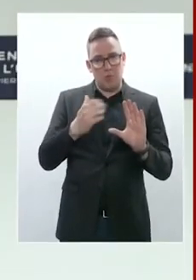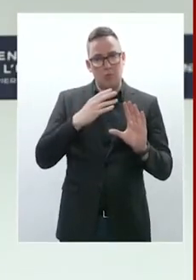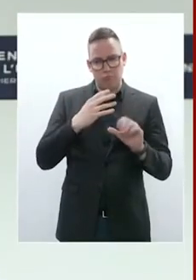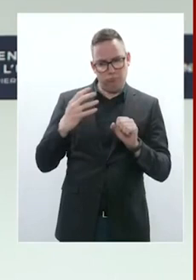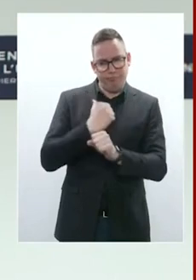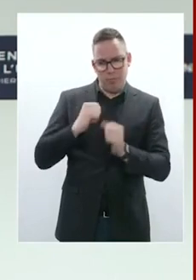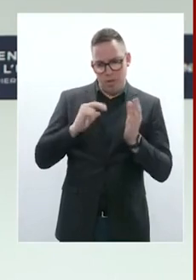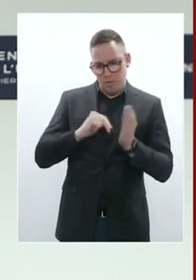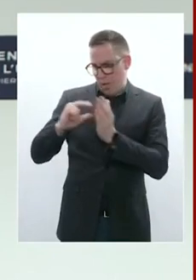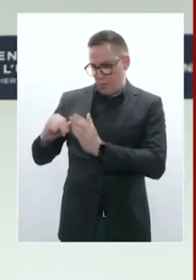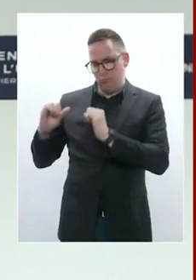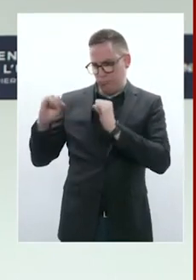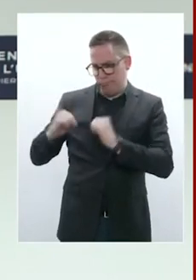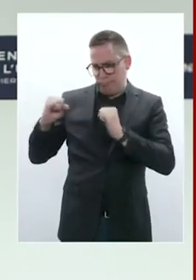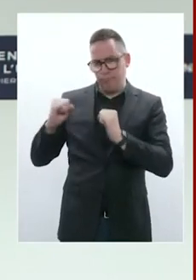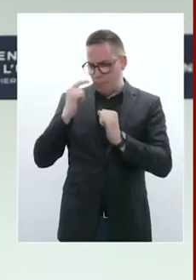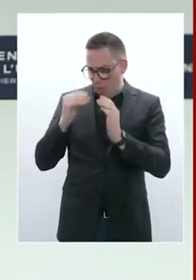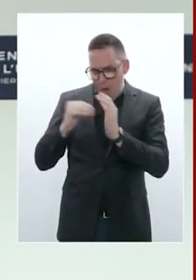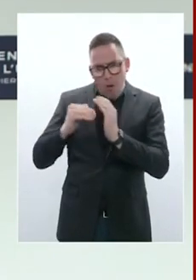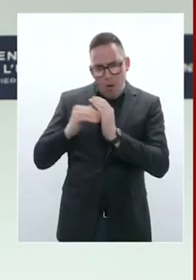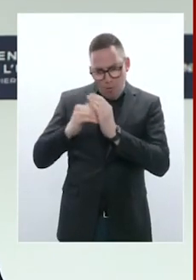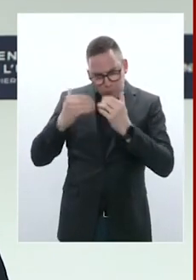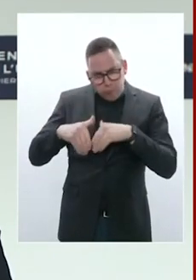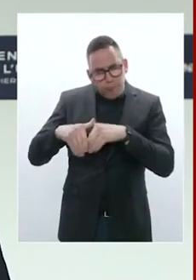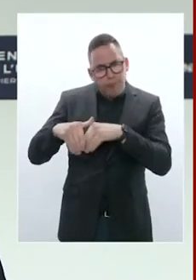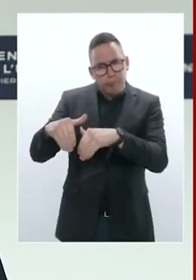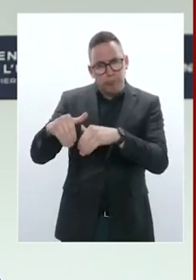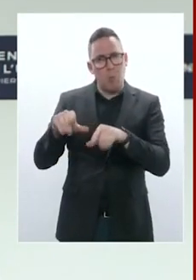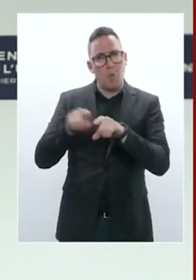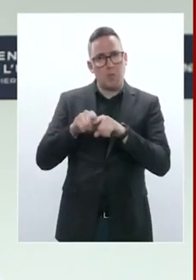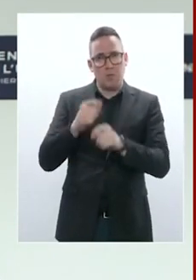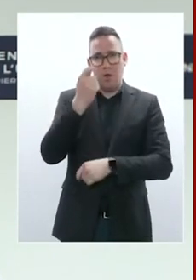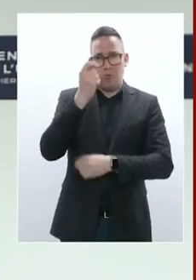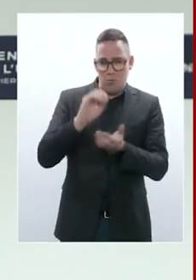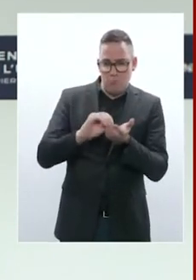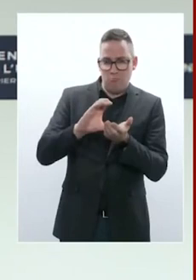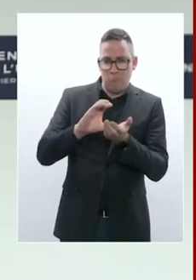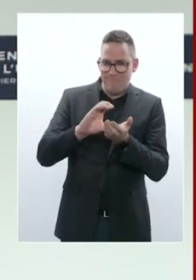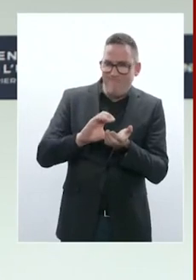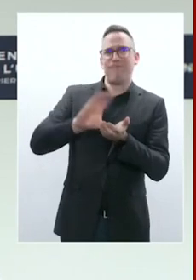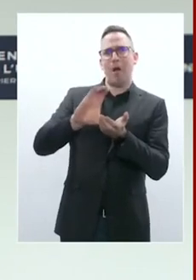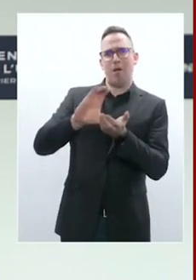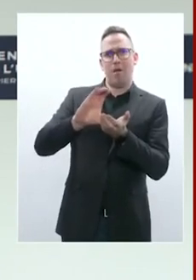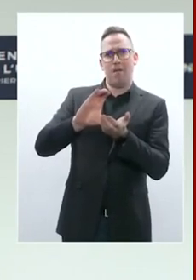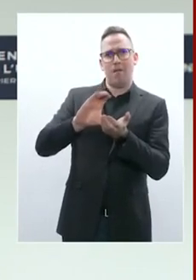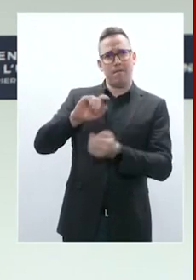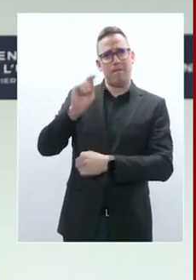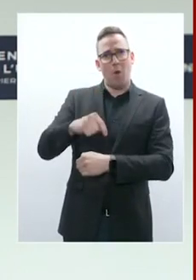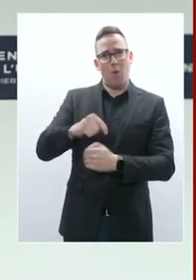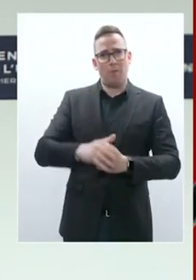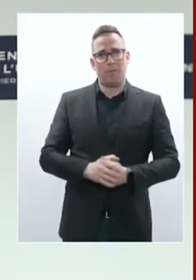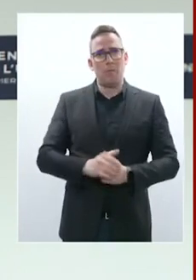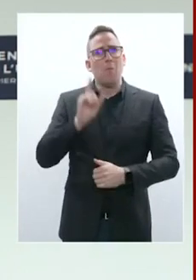mouvement et d'accroître les financements qui sont les nôtres. Et je le dis pour nous, Européens, quand on regarde aujourd'hui la réalité des chiffres, elle